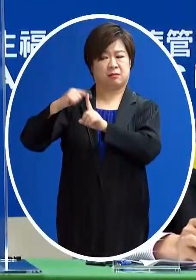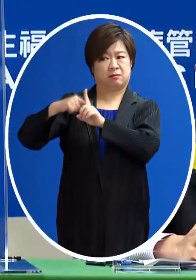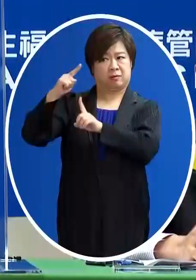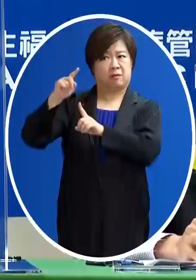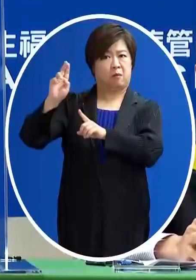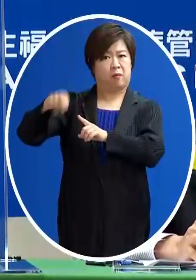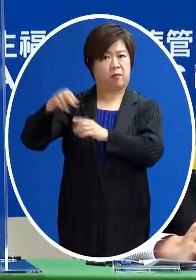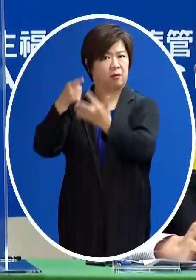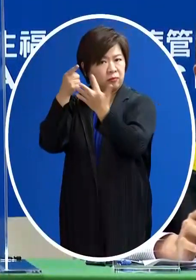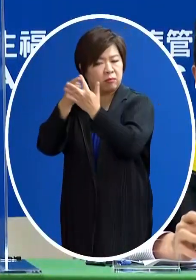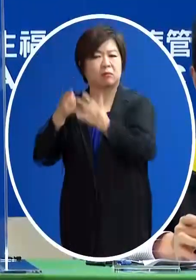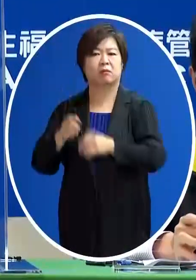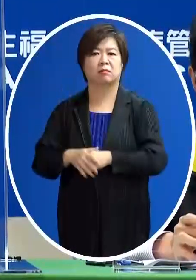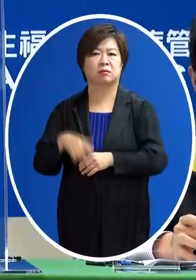在廣泛的使用會比較被認同